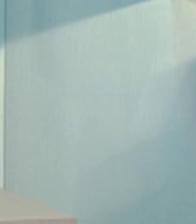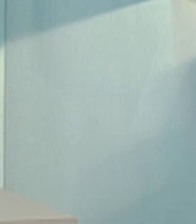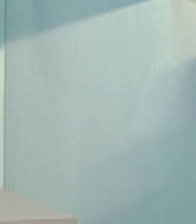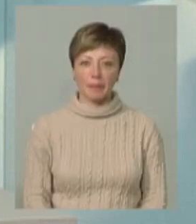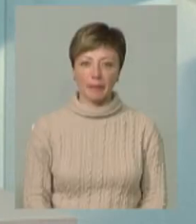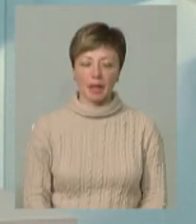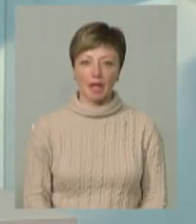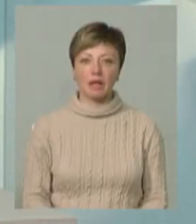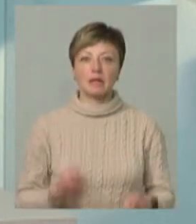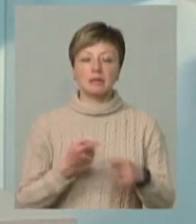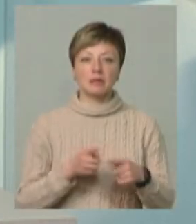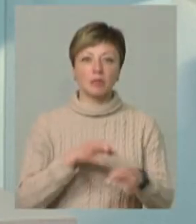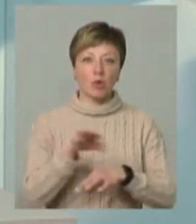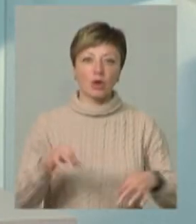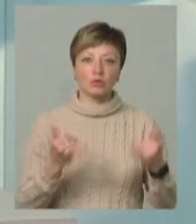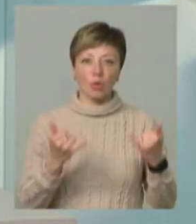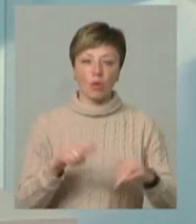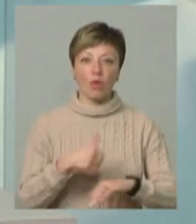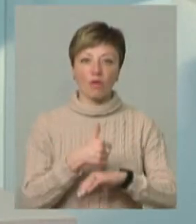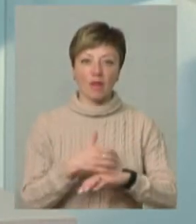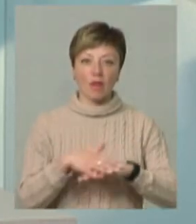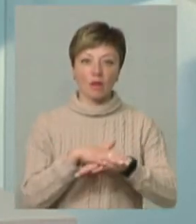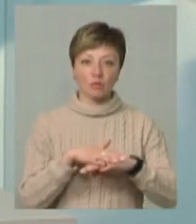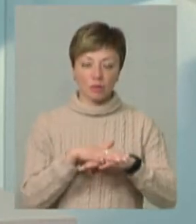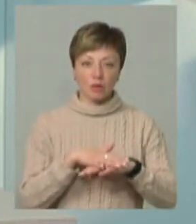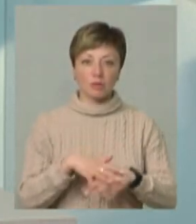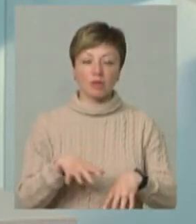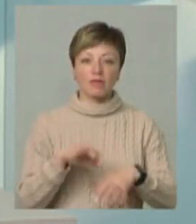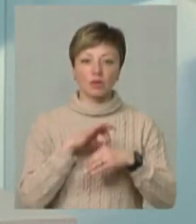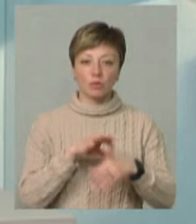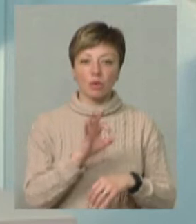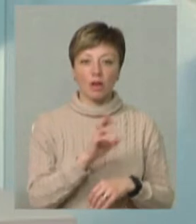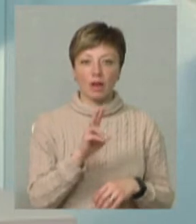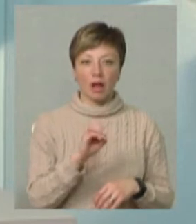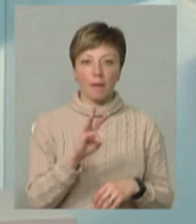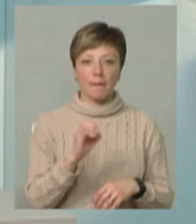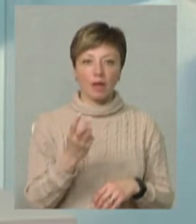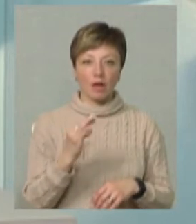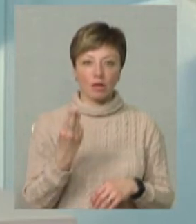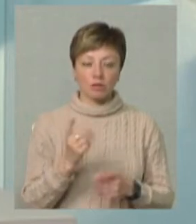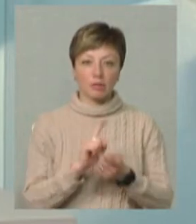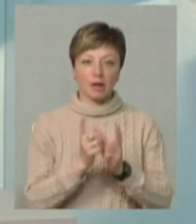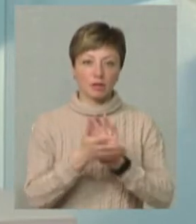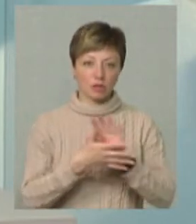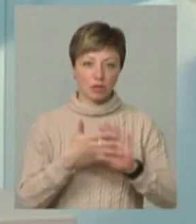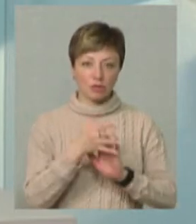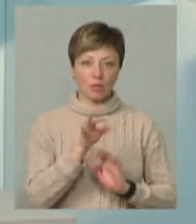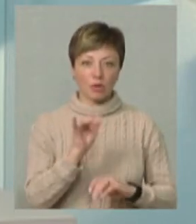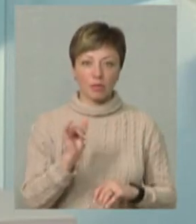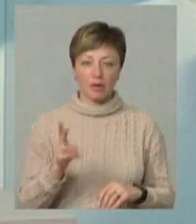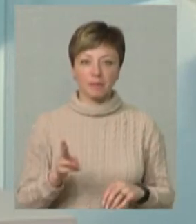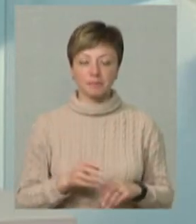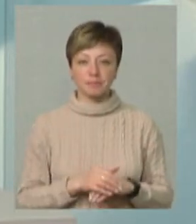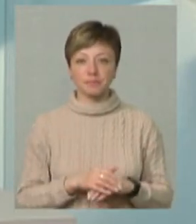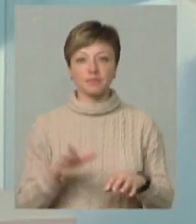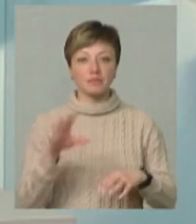Це проєкт «Сьогодні головне» на Суспільному. Яа Поділля. Мене звати Олена Кеміняш, Ольга Рибак – перекладачка жестової